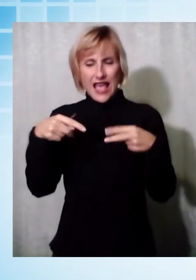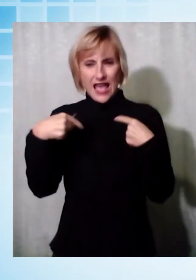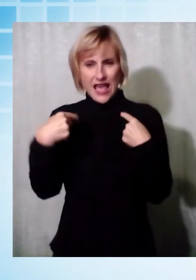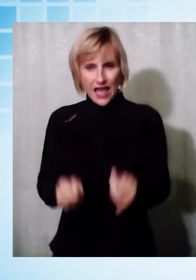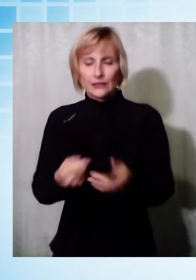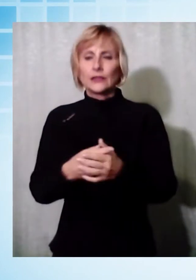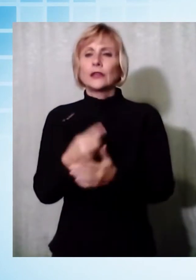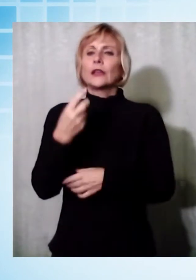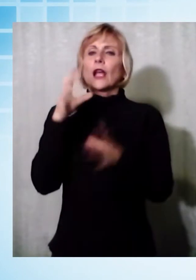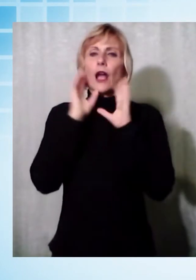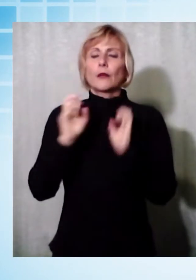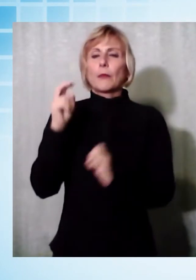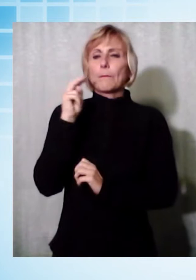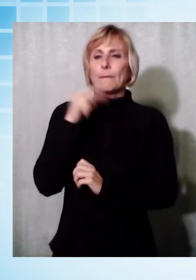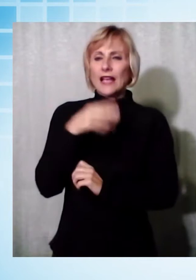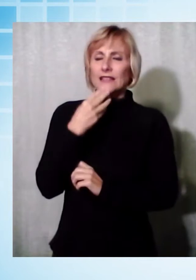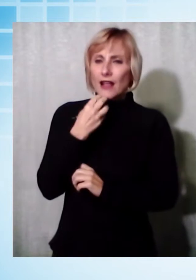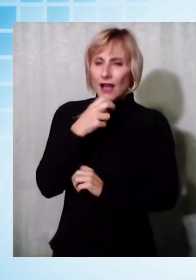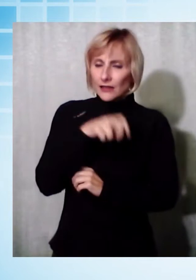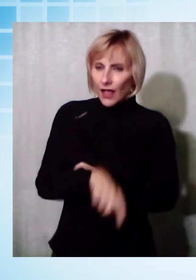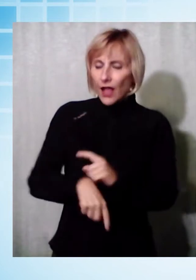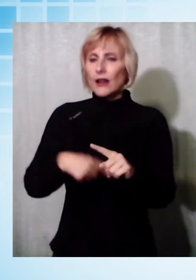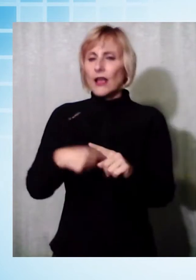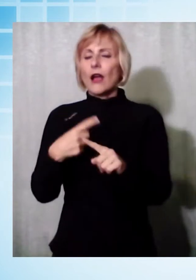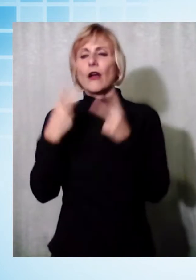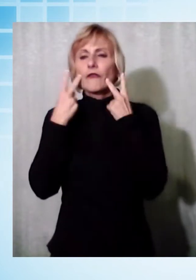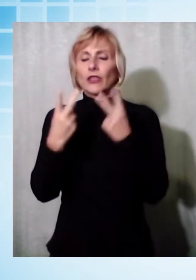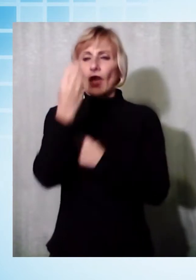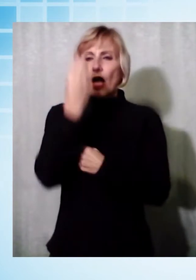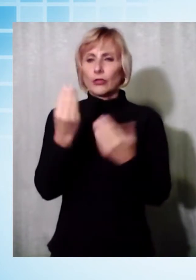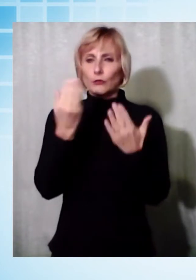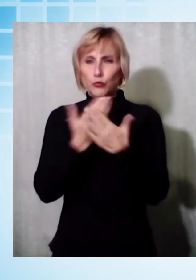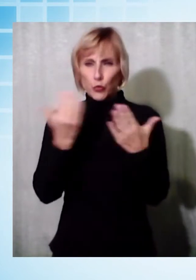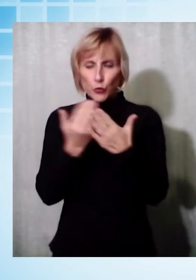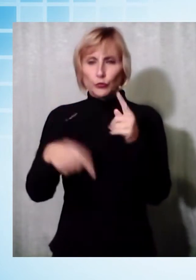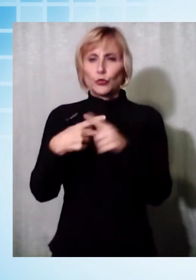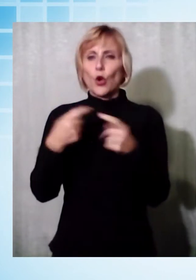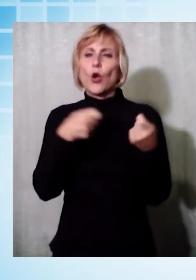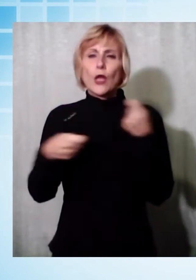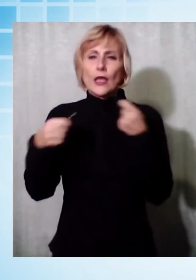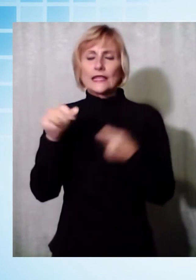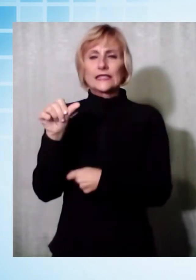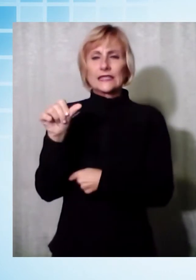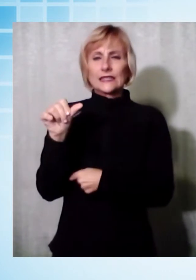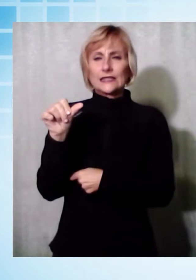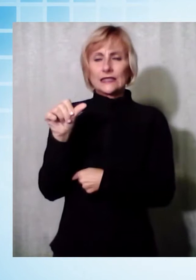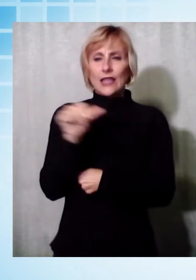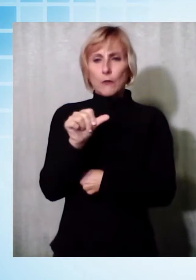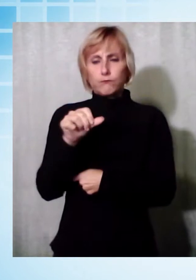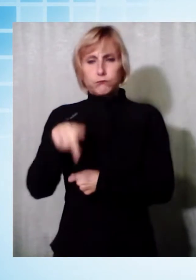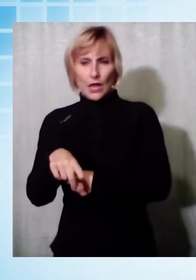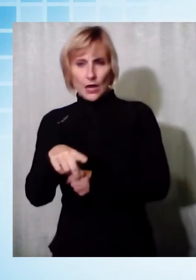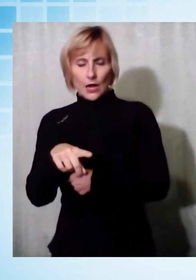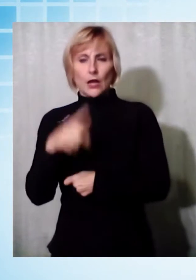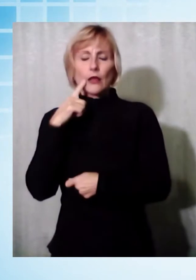nella maxi operazione accoglienza che vede coinvolti enti pubblici e la cooperativa Serimperra che gestisce decine di strutture protette per